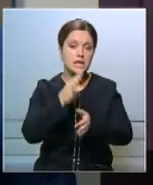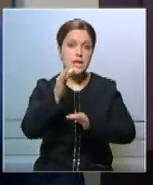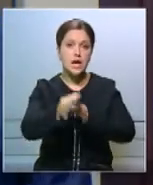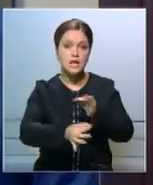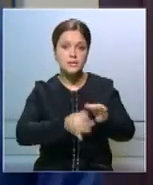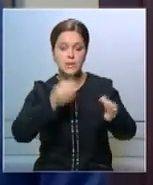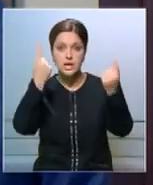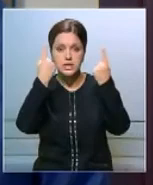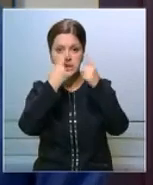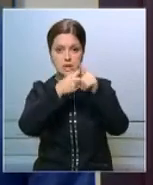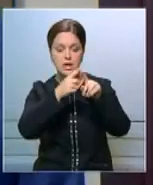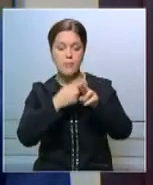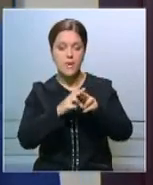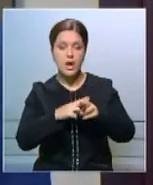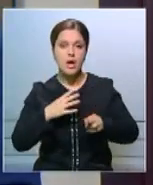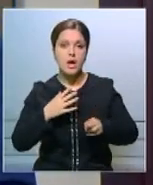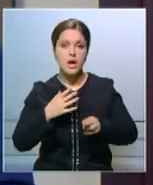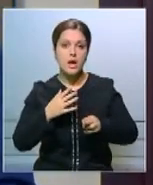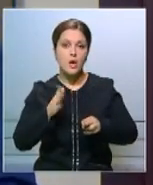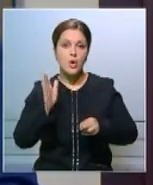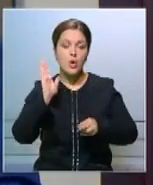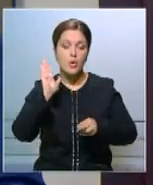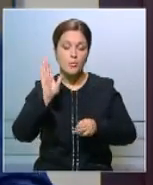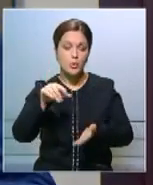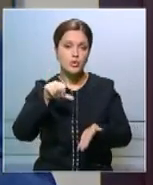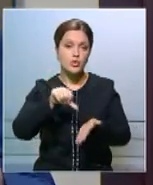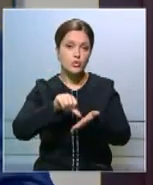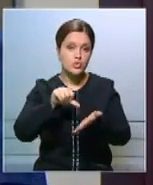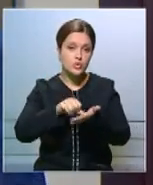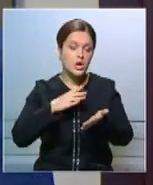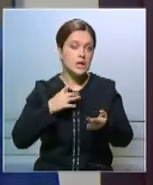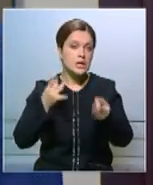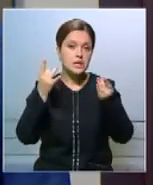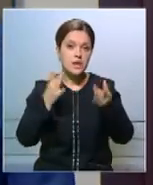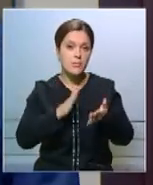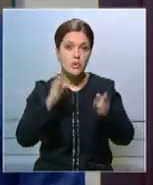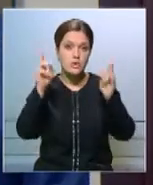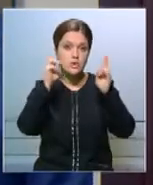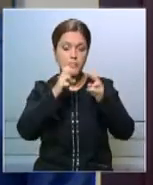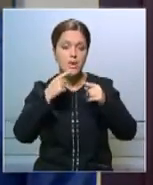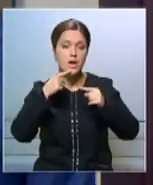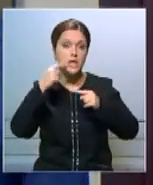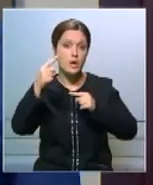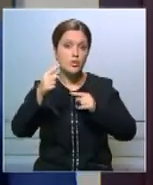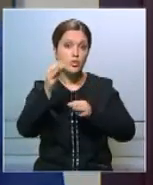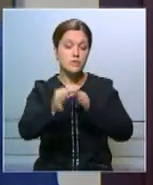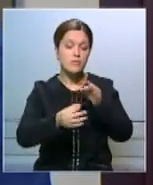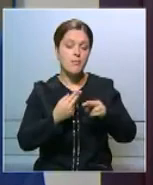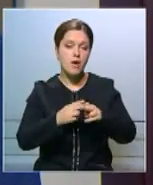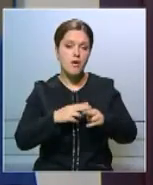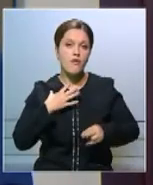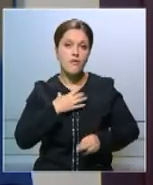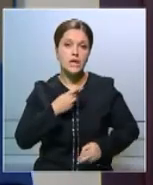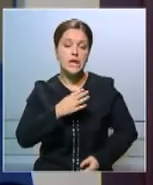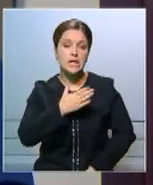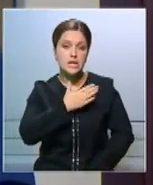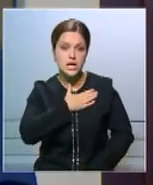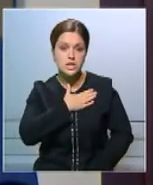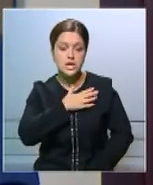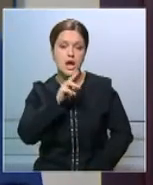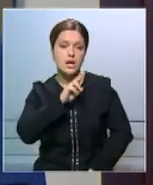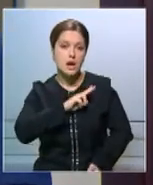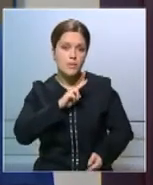технологии, они будут играть важную роль. Это не просто какие-то исследования далекого космоса. Это очень важно для наших отраслей,